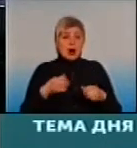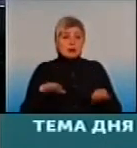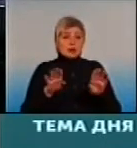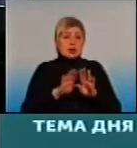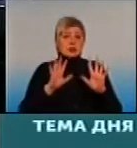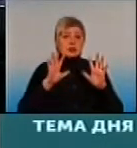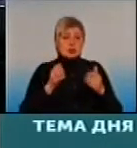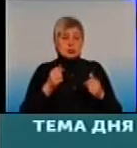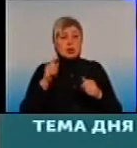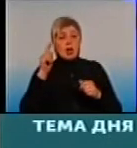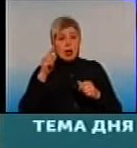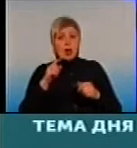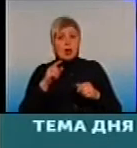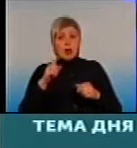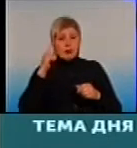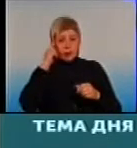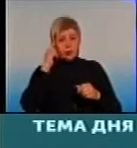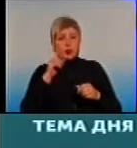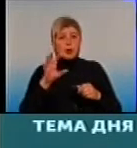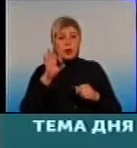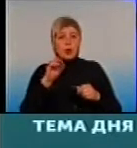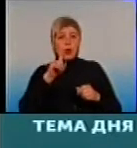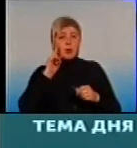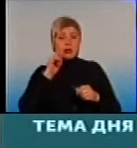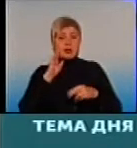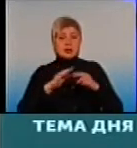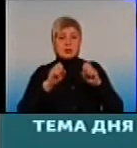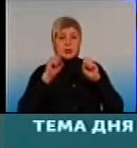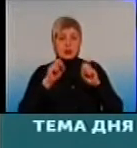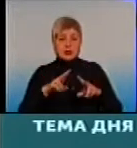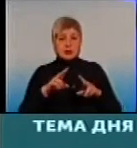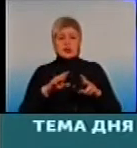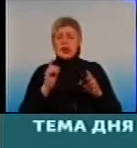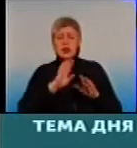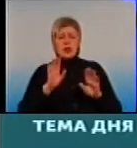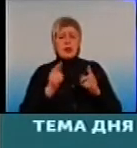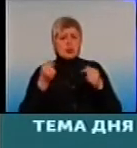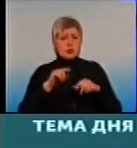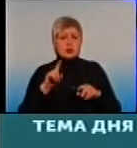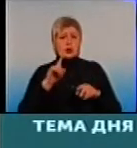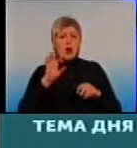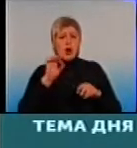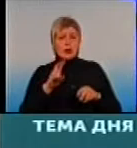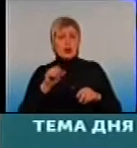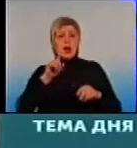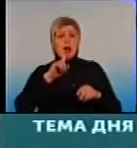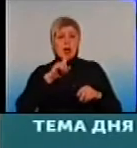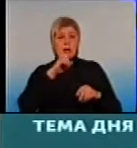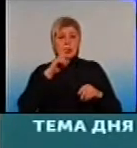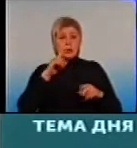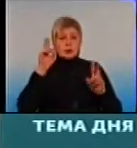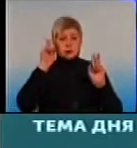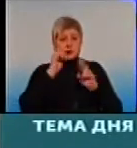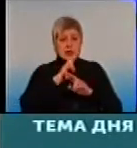продумали вы о молодых специалистах? Не потому, что она ничего не знает. Она частный диплом, она много знает. Она лучше их